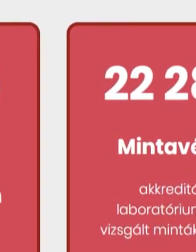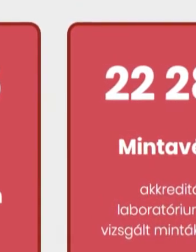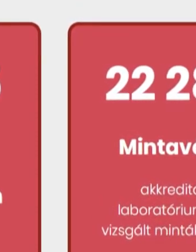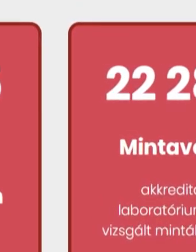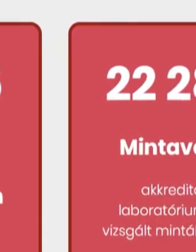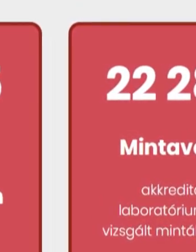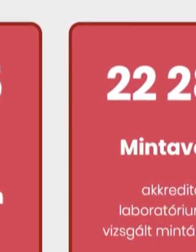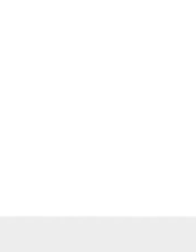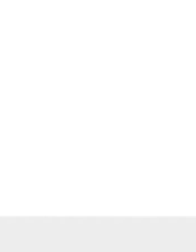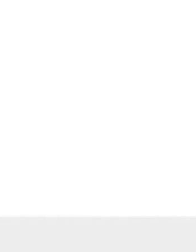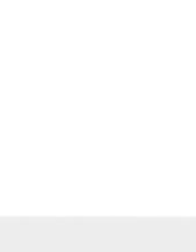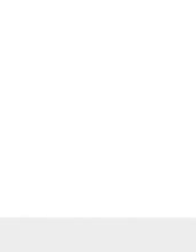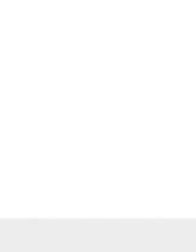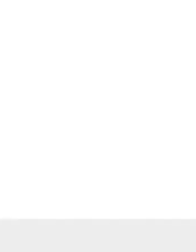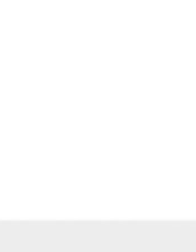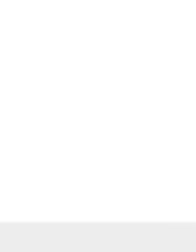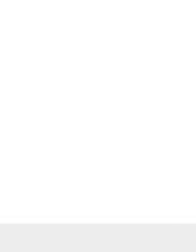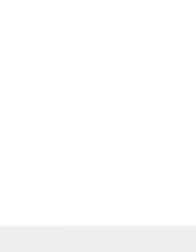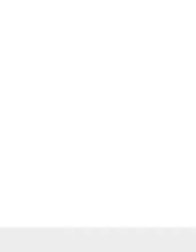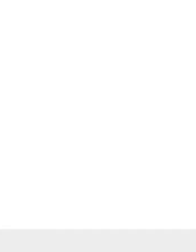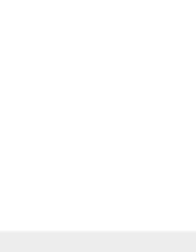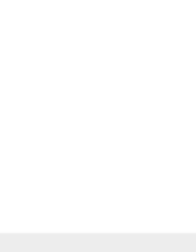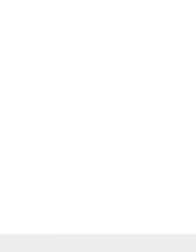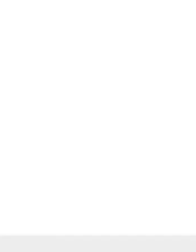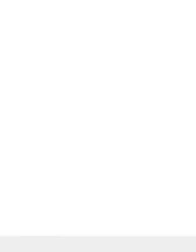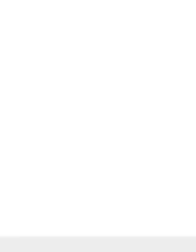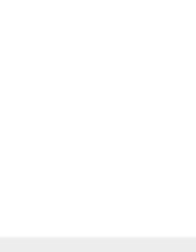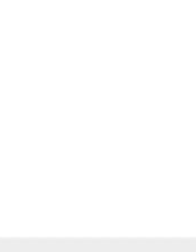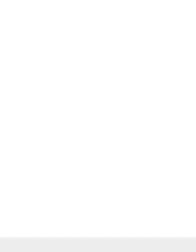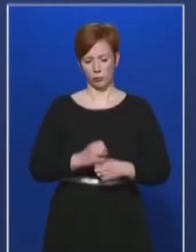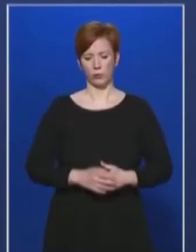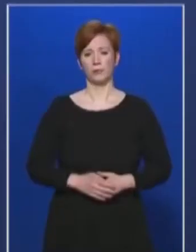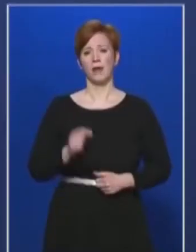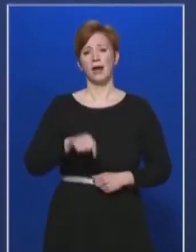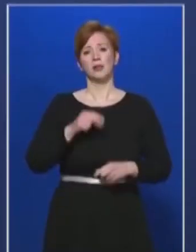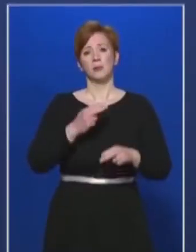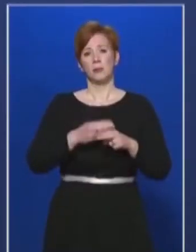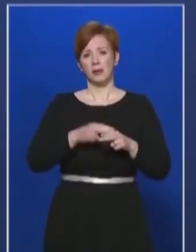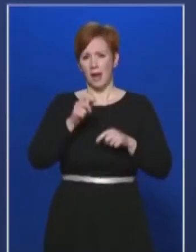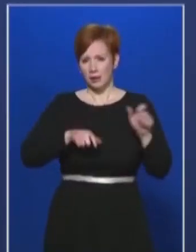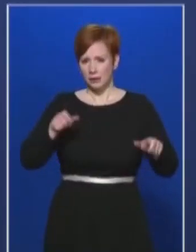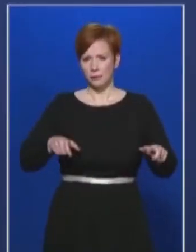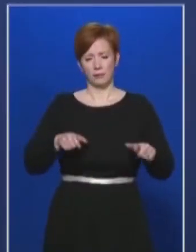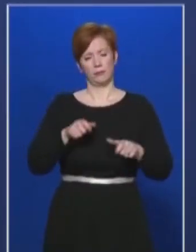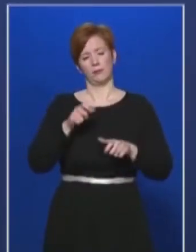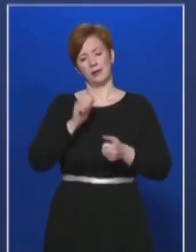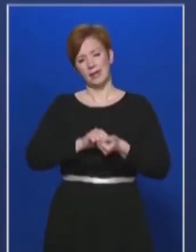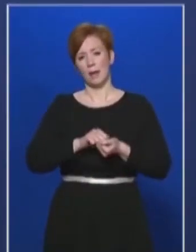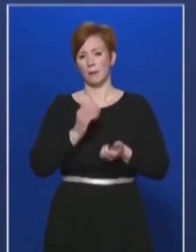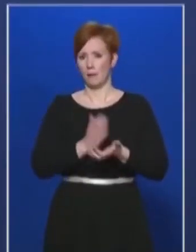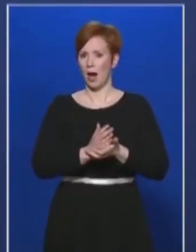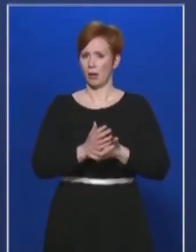gyógyultnak nyilvánítottak. Csongrád megyében 32 megbetegedést jegyeznek. Még mindig a csoportos megbetegedések